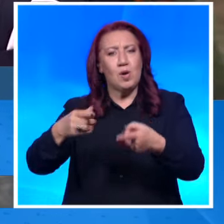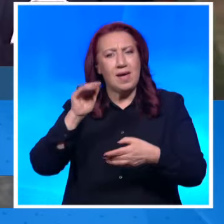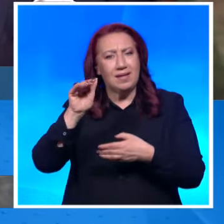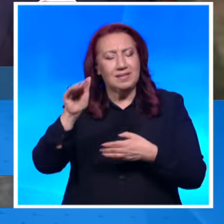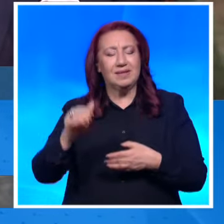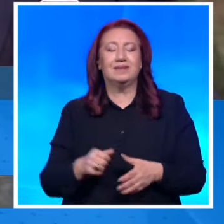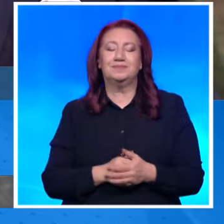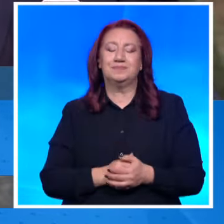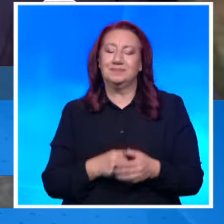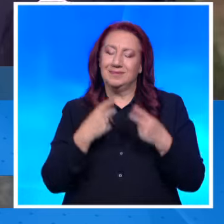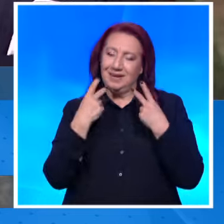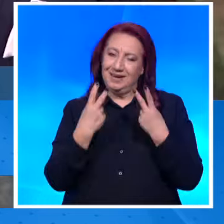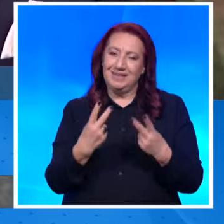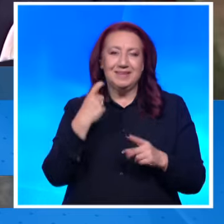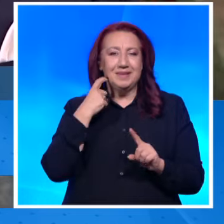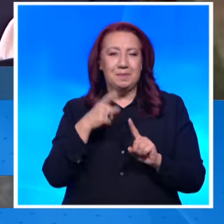с програмата на ПТВ.